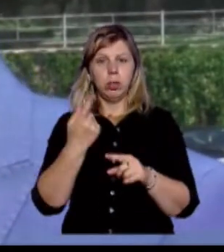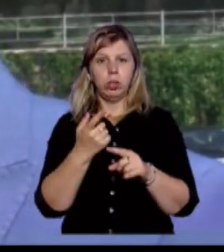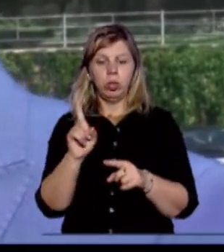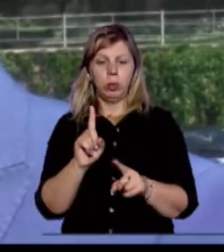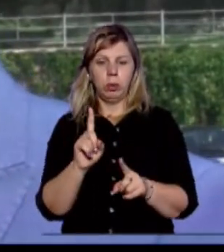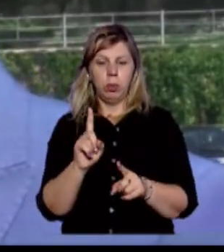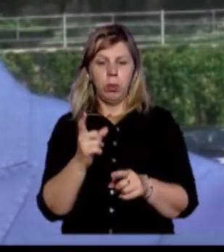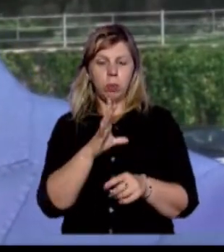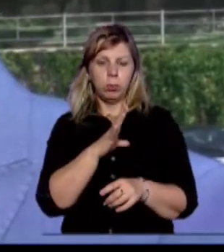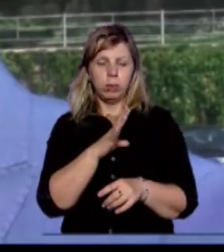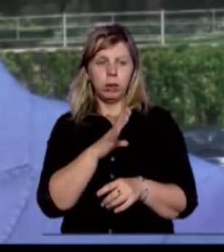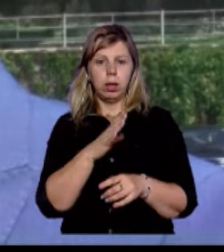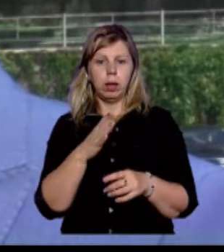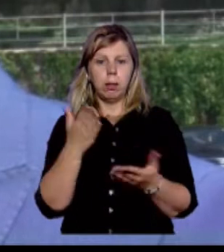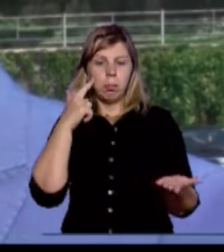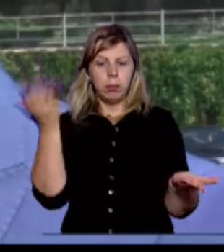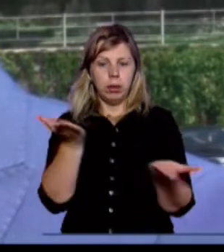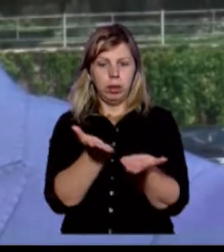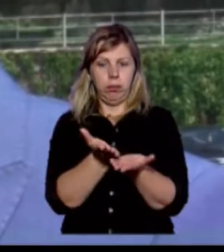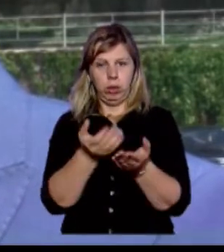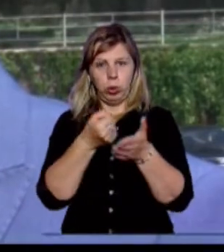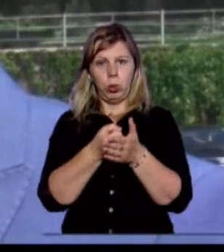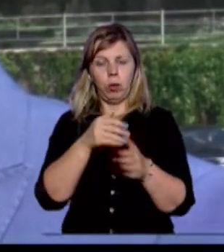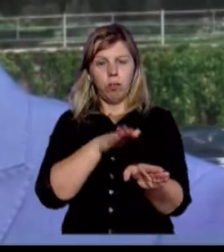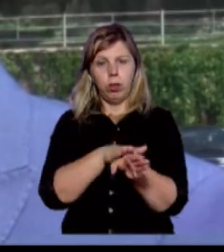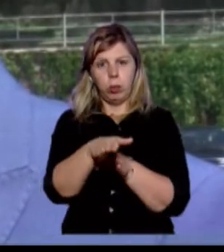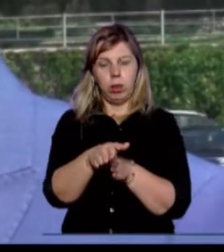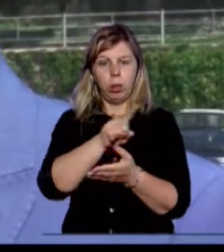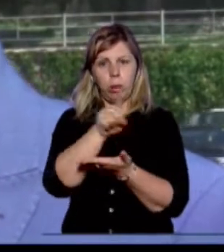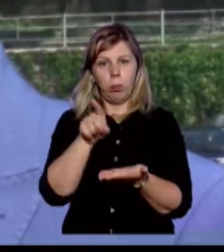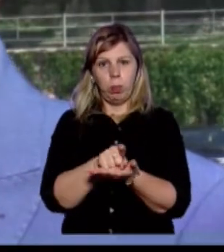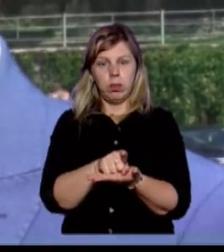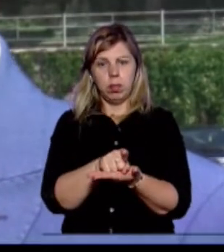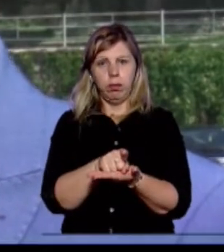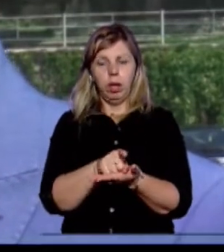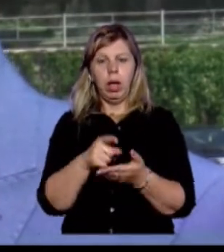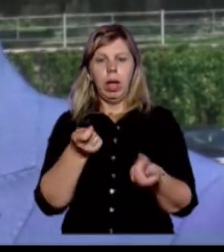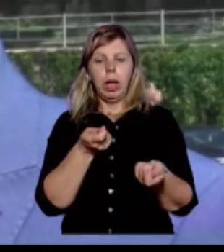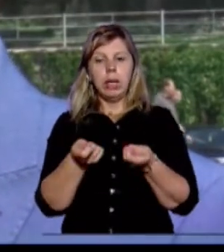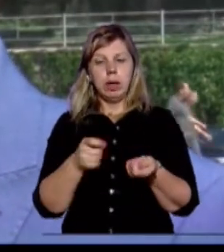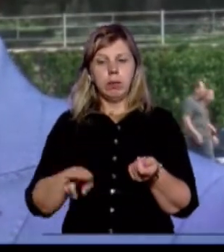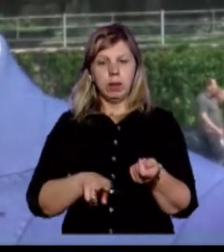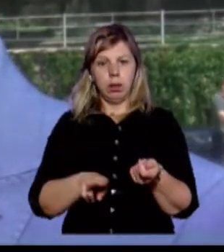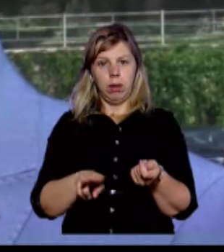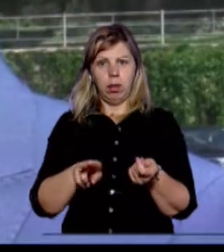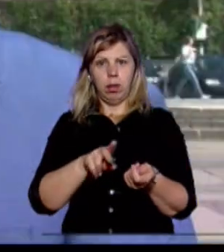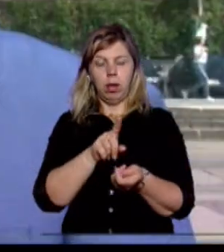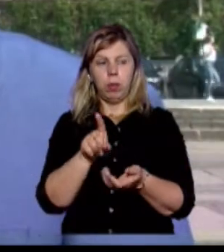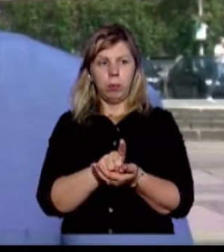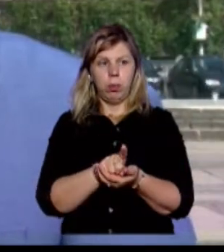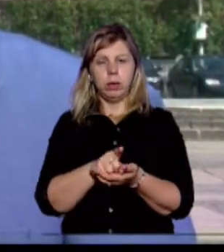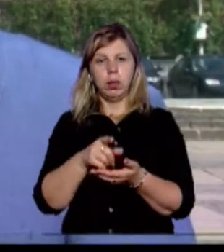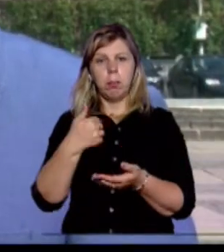що були прирівняні до виконання обов'язків керівника функції.